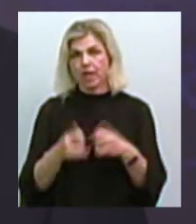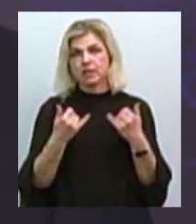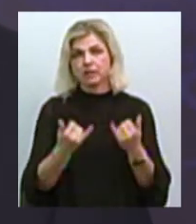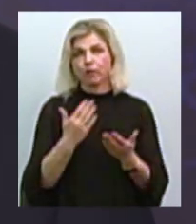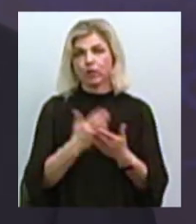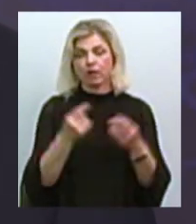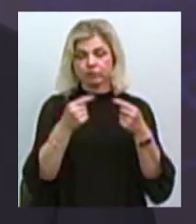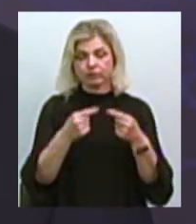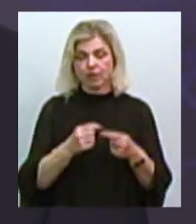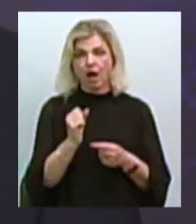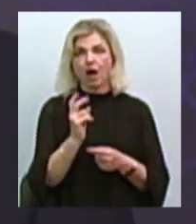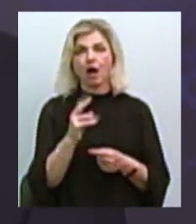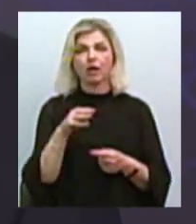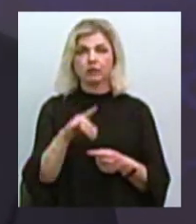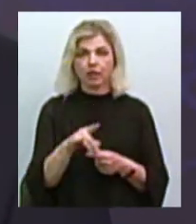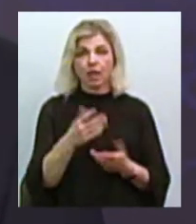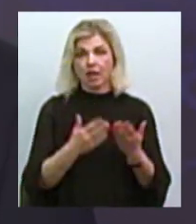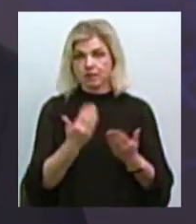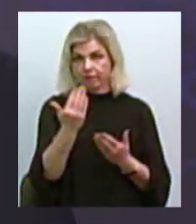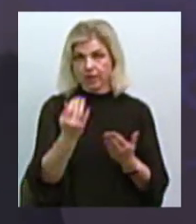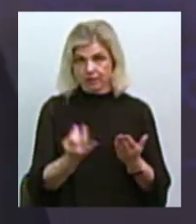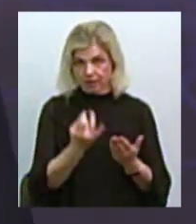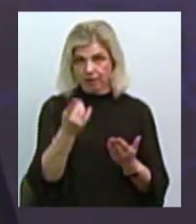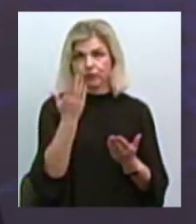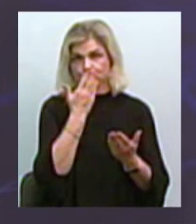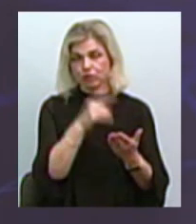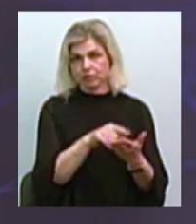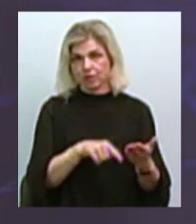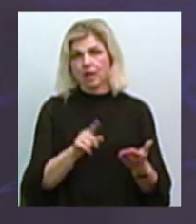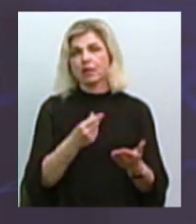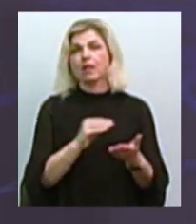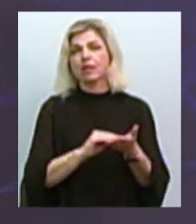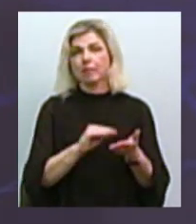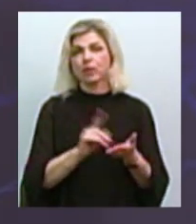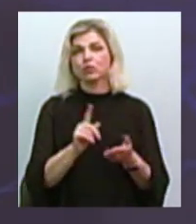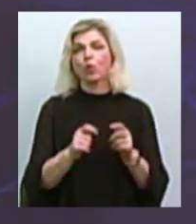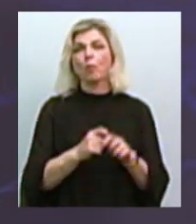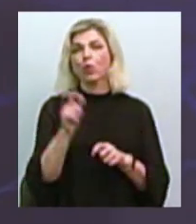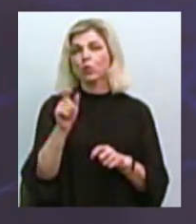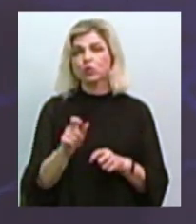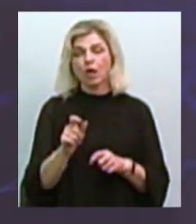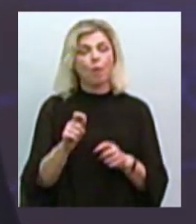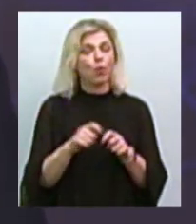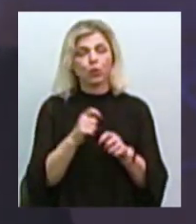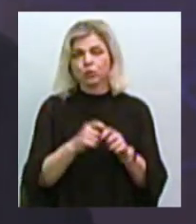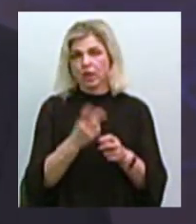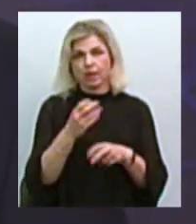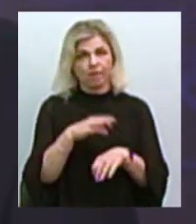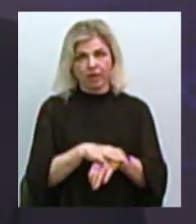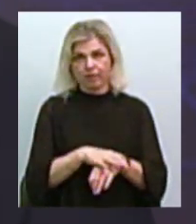відповідні акти, якщо вам цікаво, я дам вам, ви ознайомитесь, де зазначено, що порушень не виявлено. Дякую.